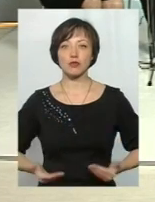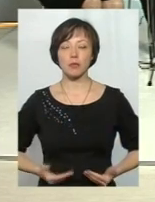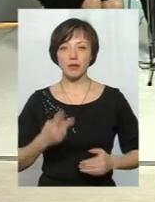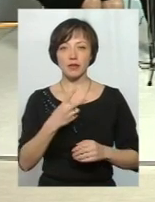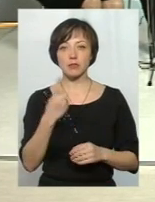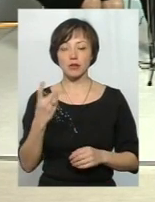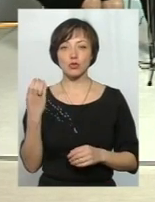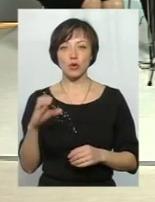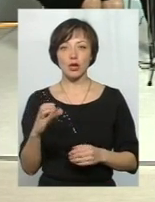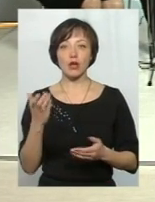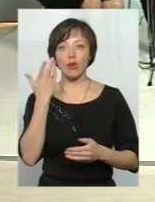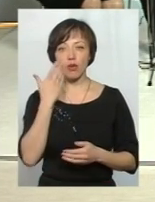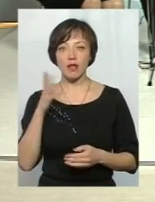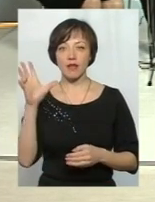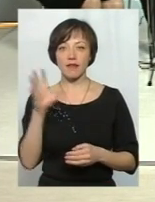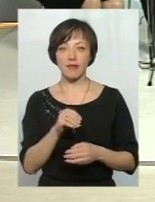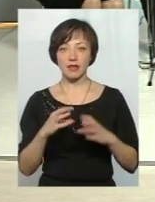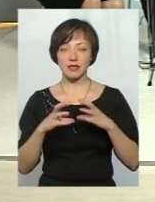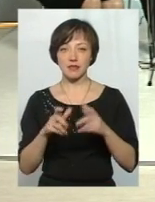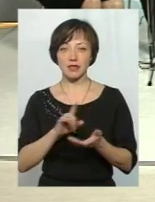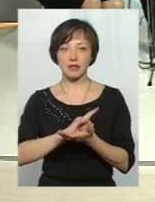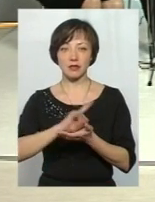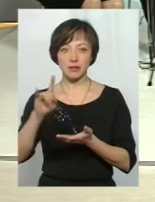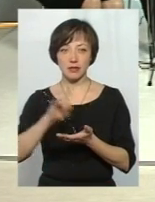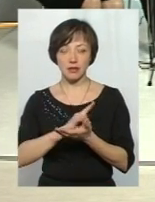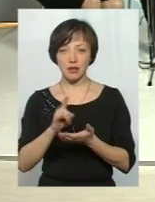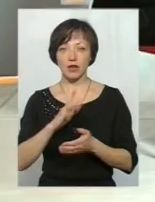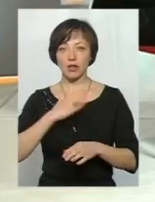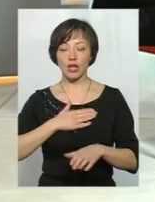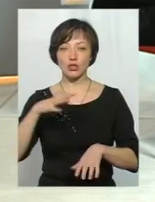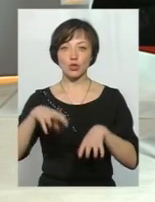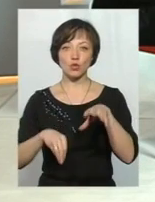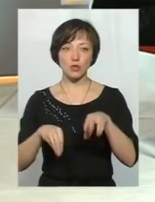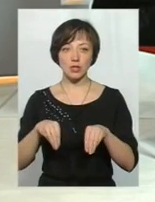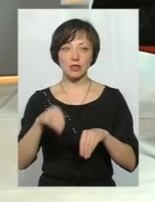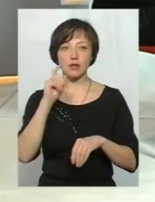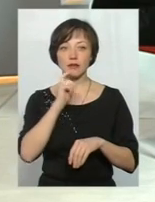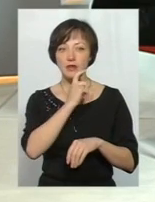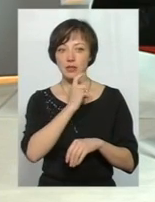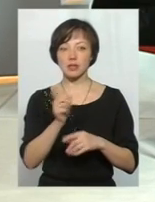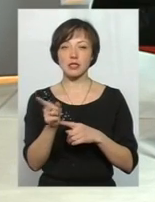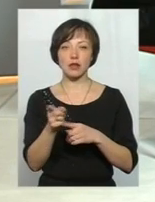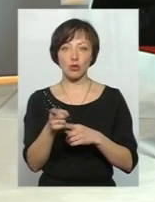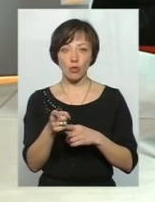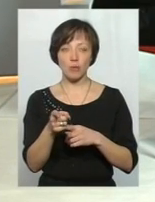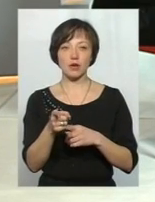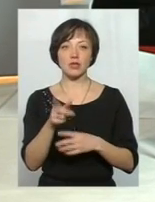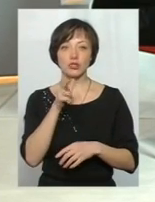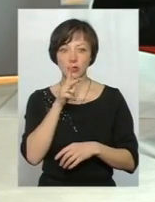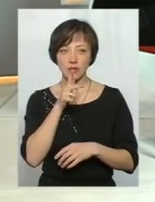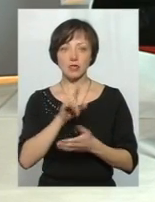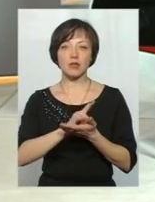-му столітті, коли весь світ літає на літаках, коли наші сусіди, Вінниця, Тернопіль, Чернівці